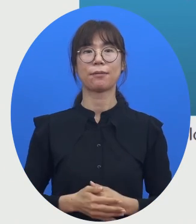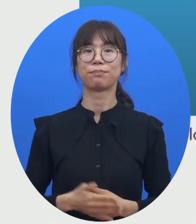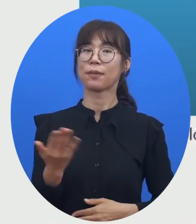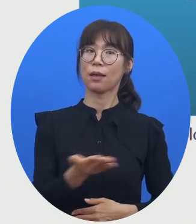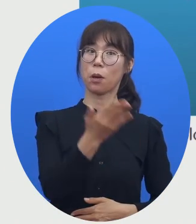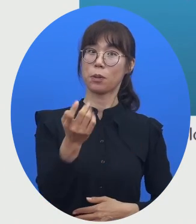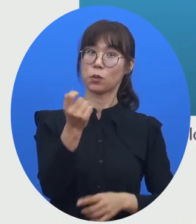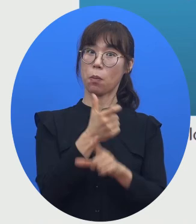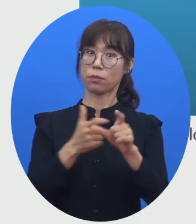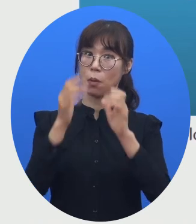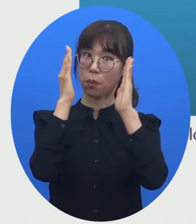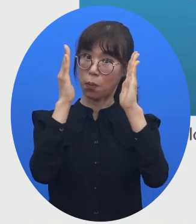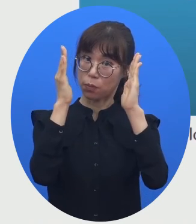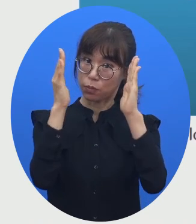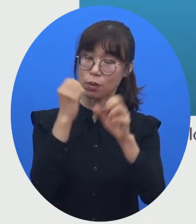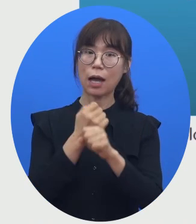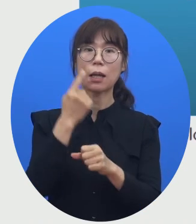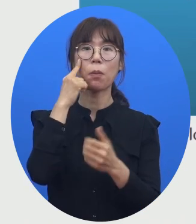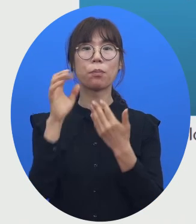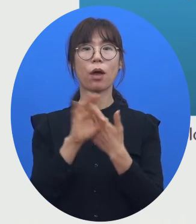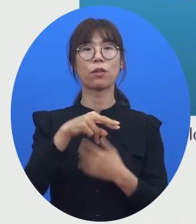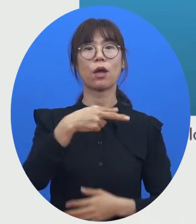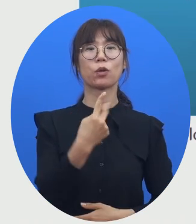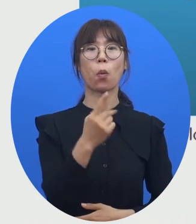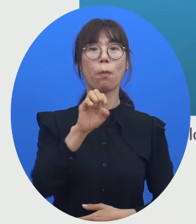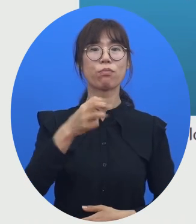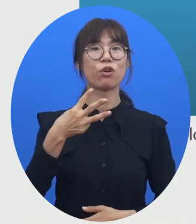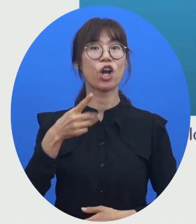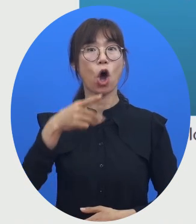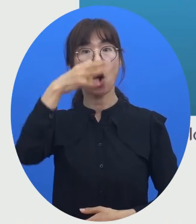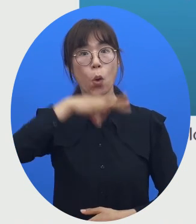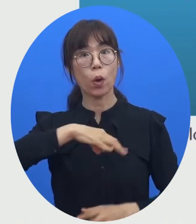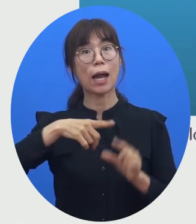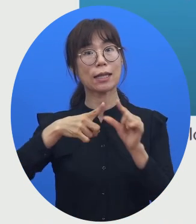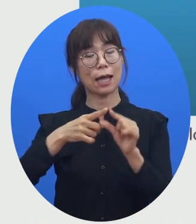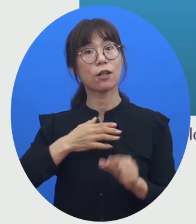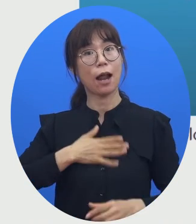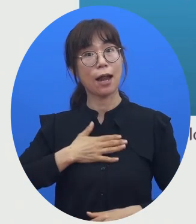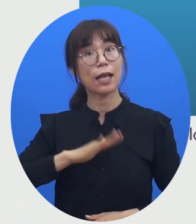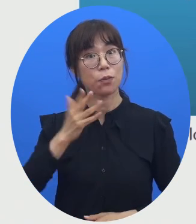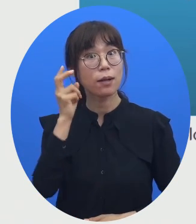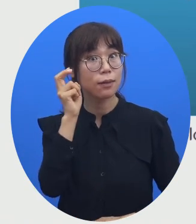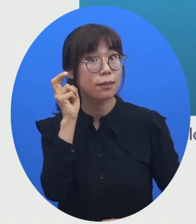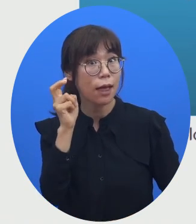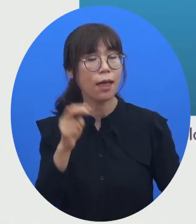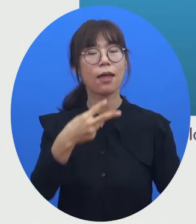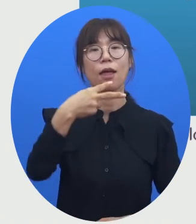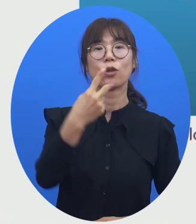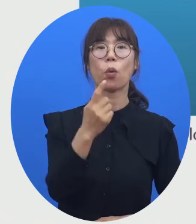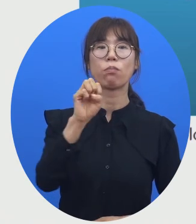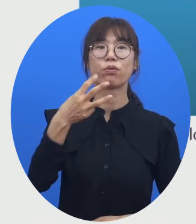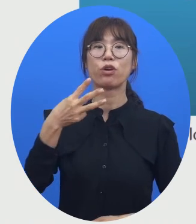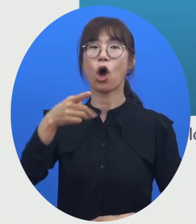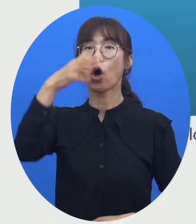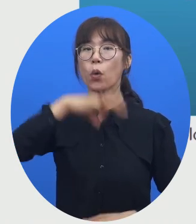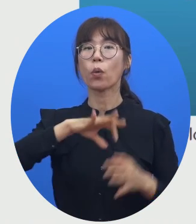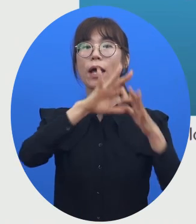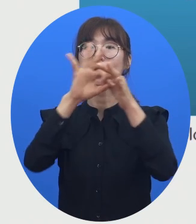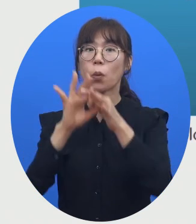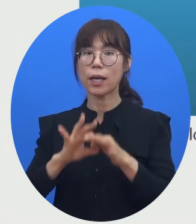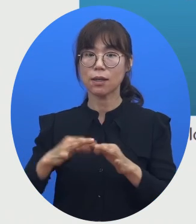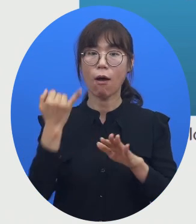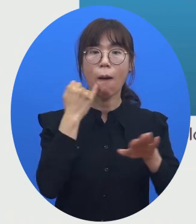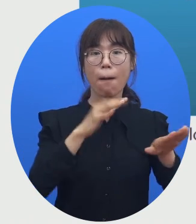공부를 하게 되면 도플러 효과라는 것을 배우게 되는데 그 도플러 효과라는 것을 이용해서 얘네들의